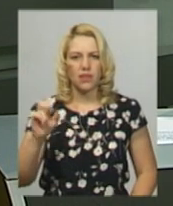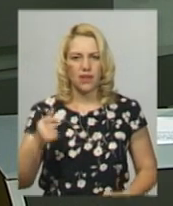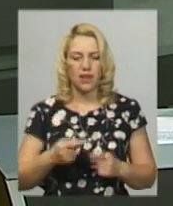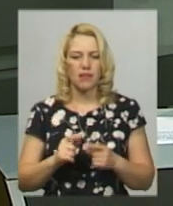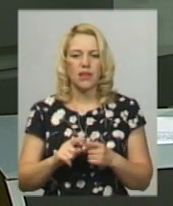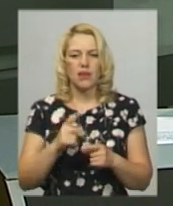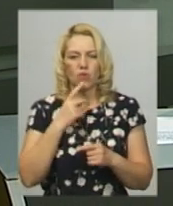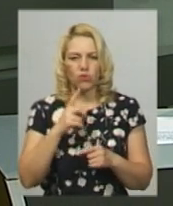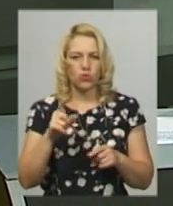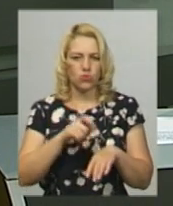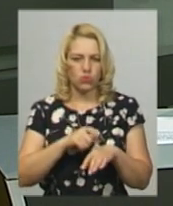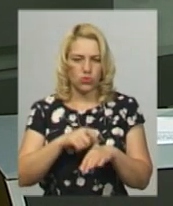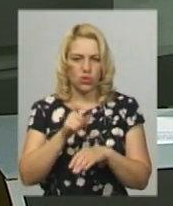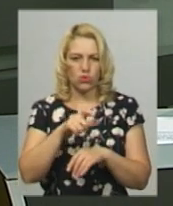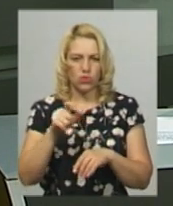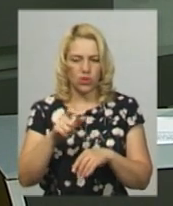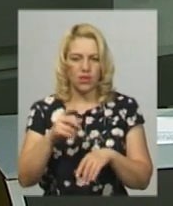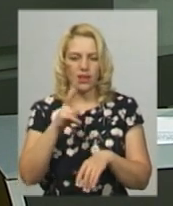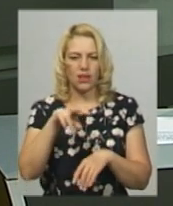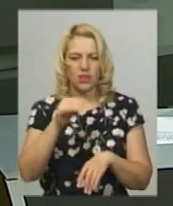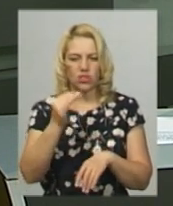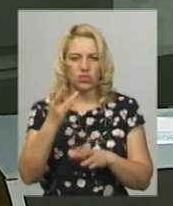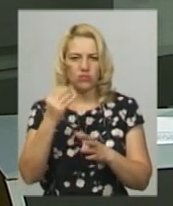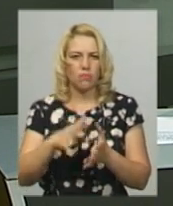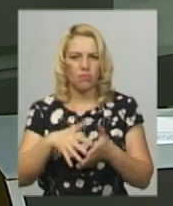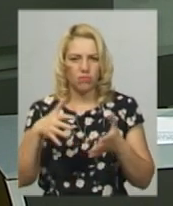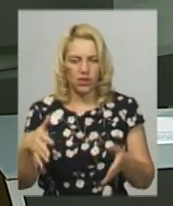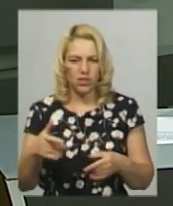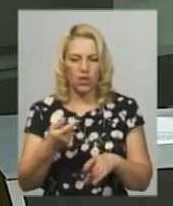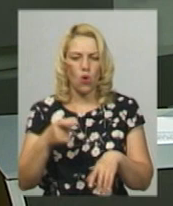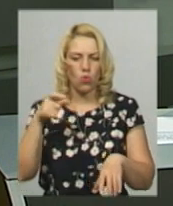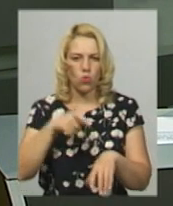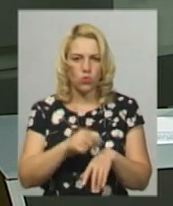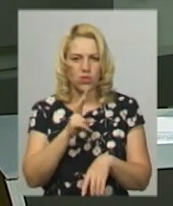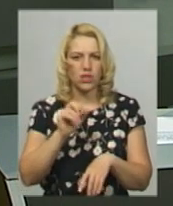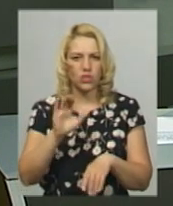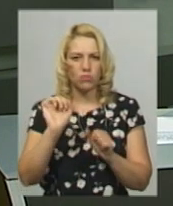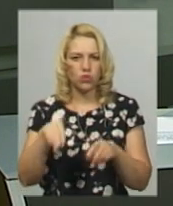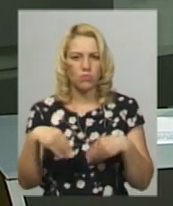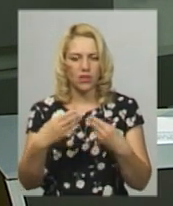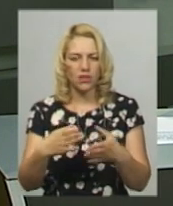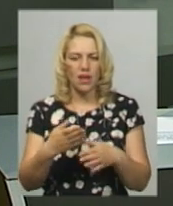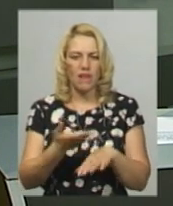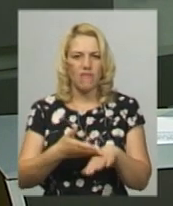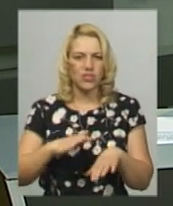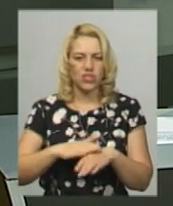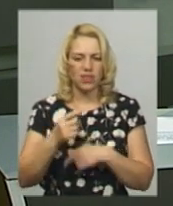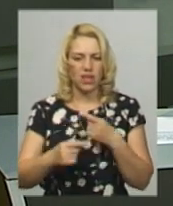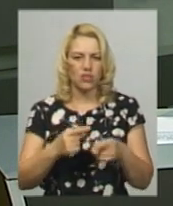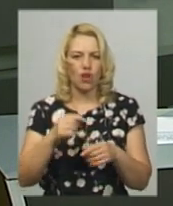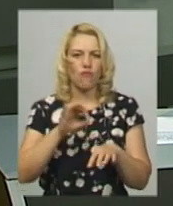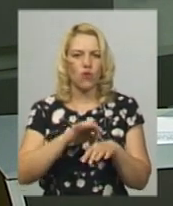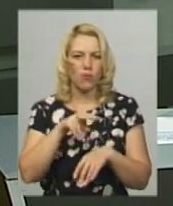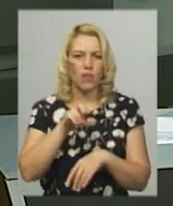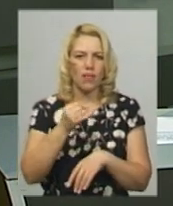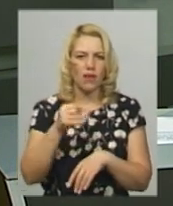укусів кліщів збільшується. Нагадаю, його укус може призвести до важких наслідків, у тому числі хвороби лайма. Лікарка радить